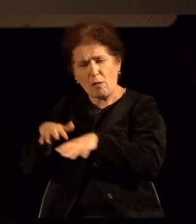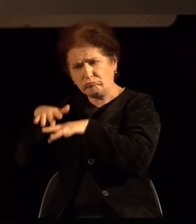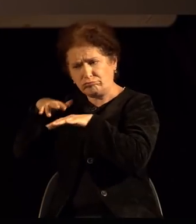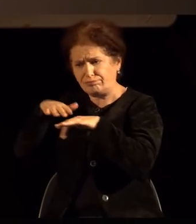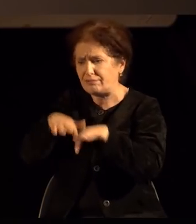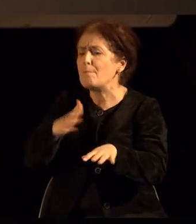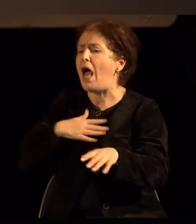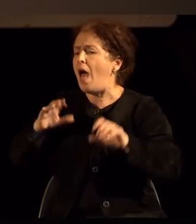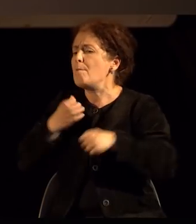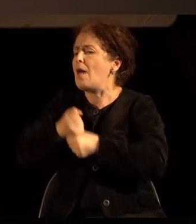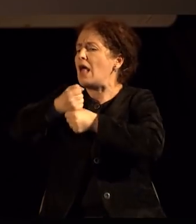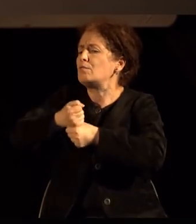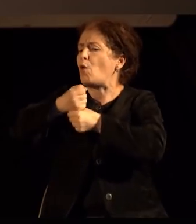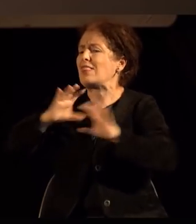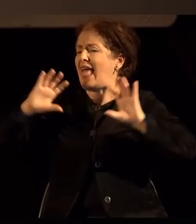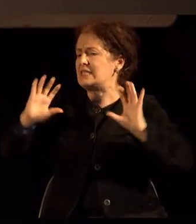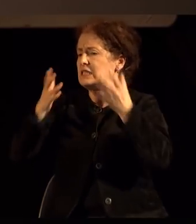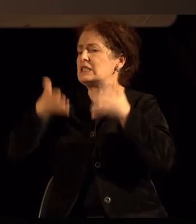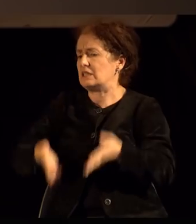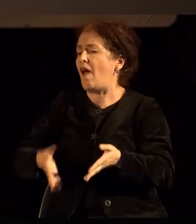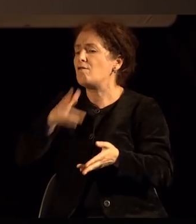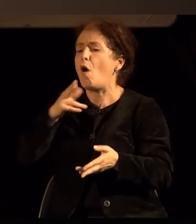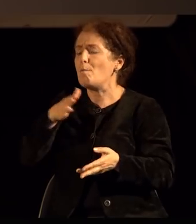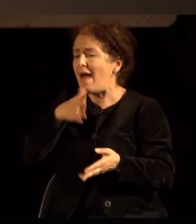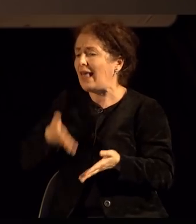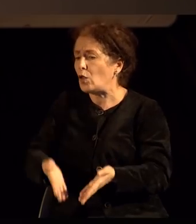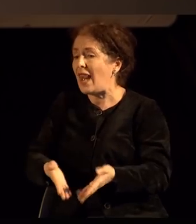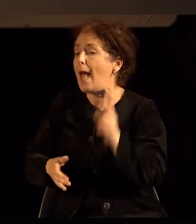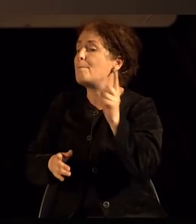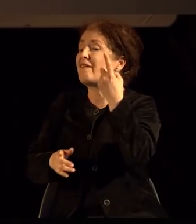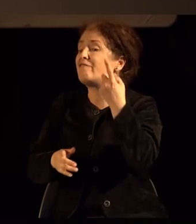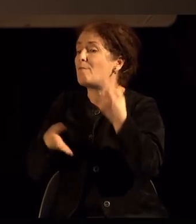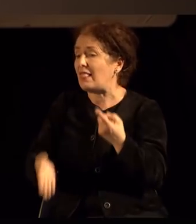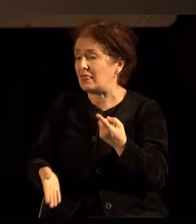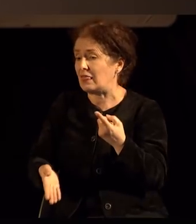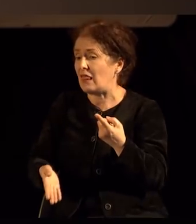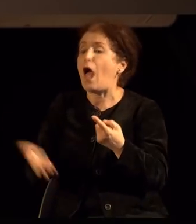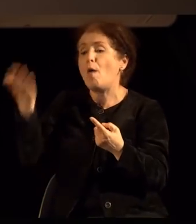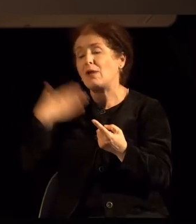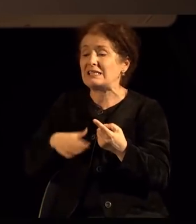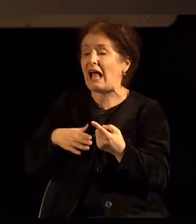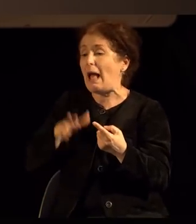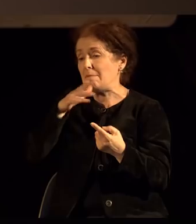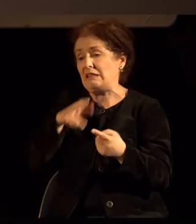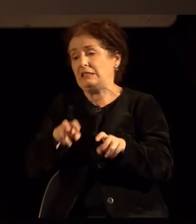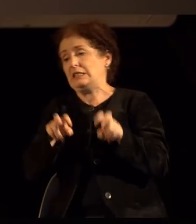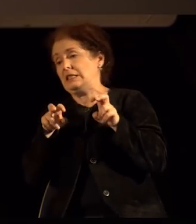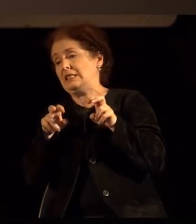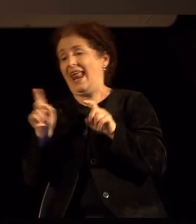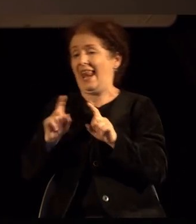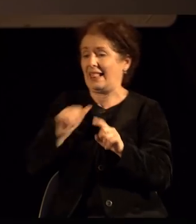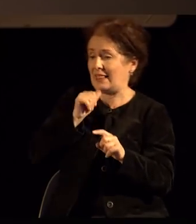сите други работи, башка се какви прекрасни порно сцени кои што, ева, ние ненормалните не ги замисливме,